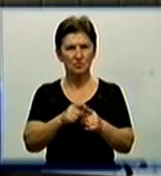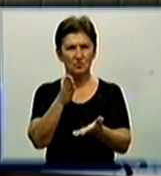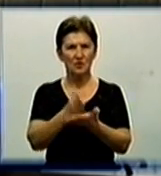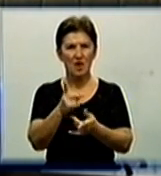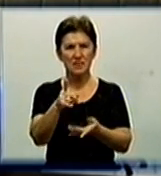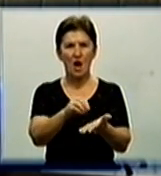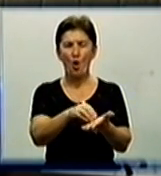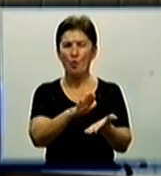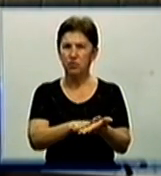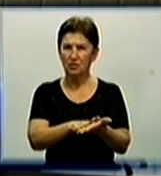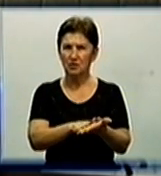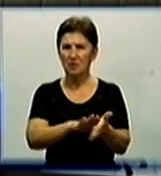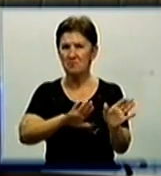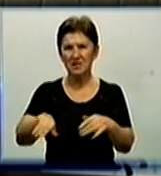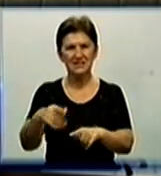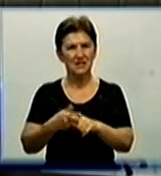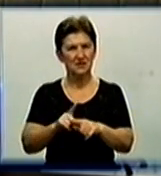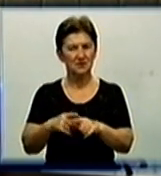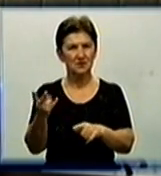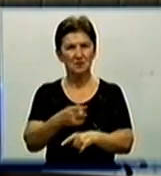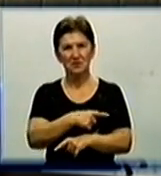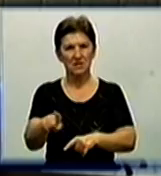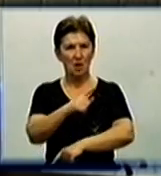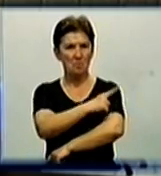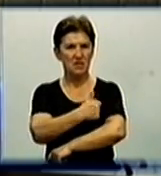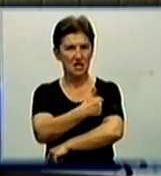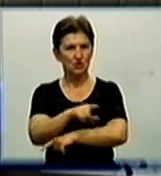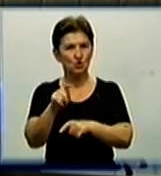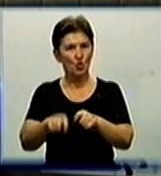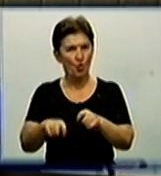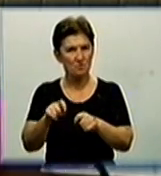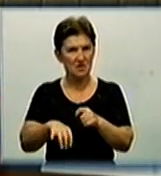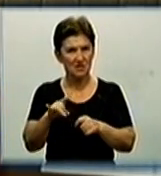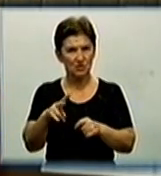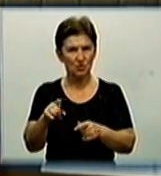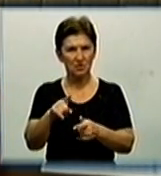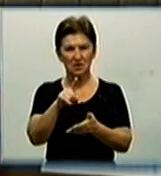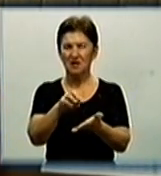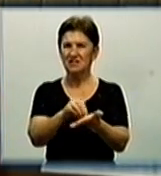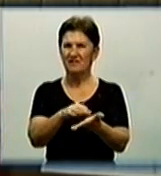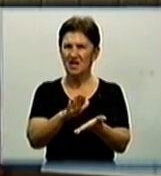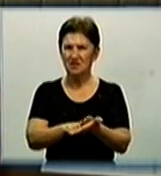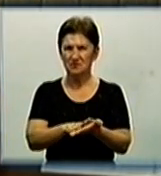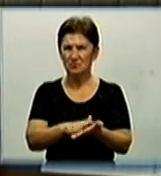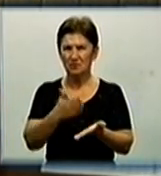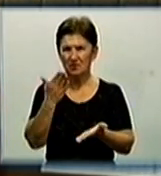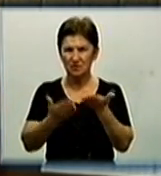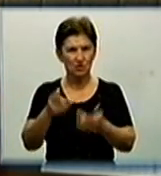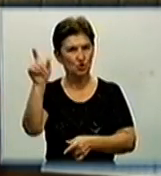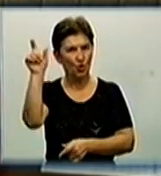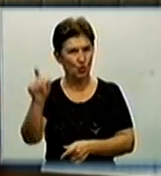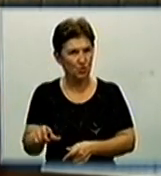обліку. Після цього необхідно пройти медичну комісію. За результатами медичної комісії, якщо людина